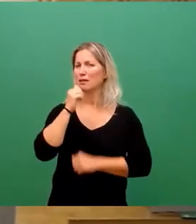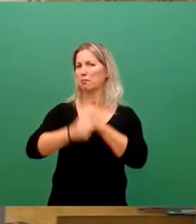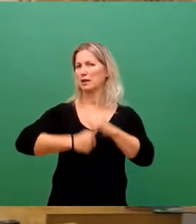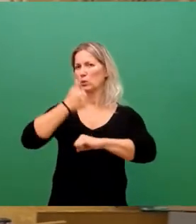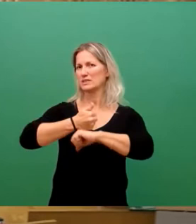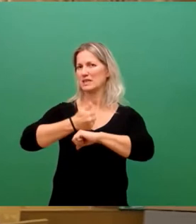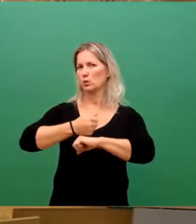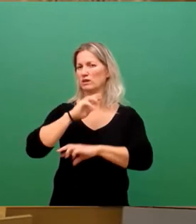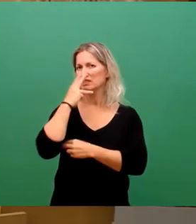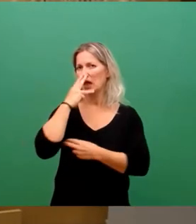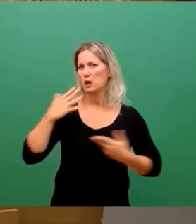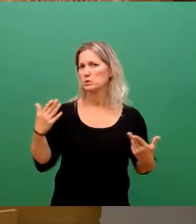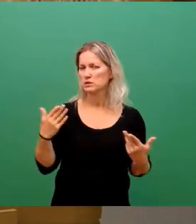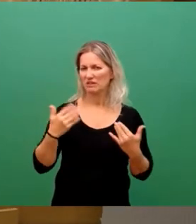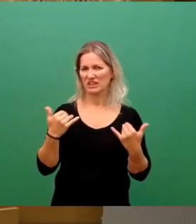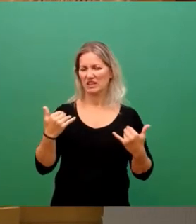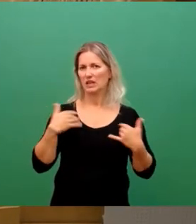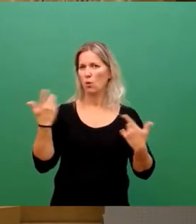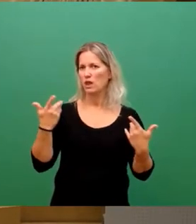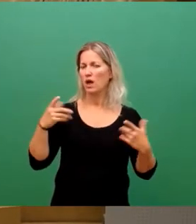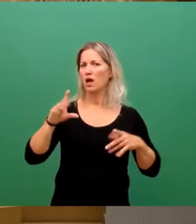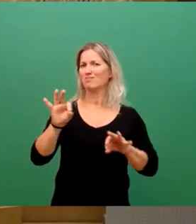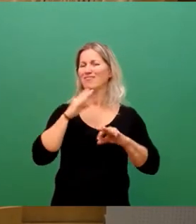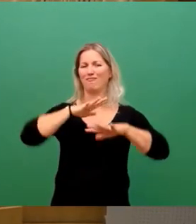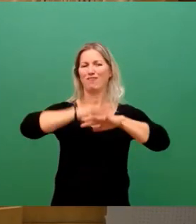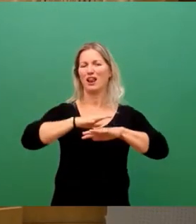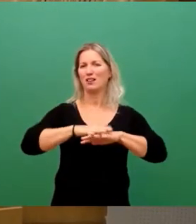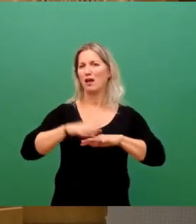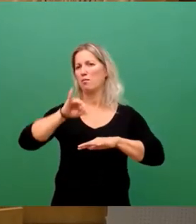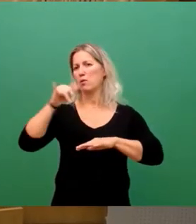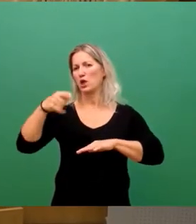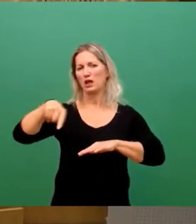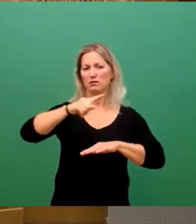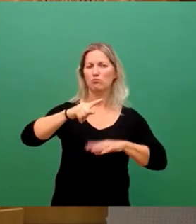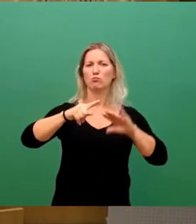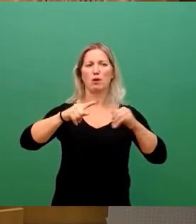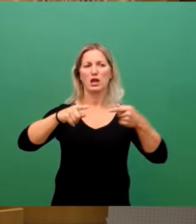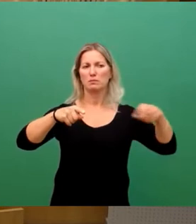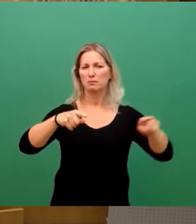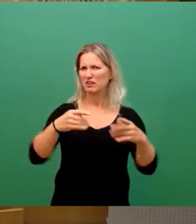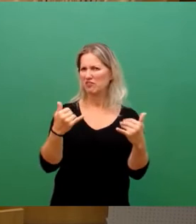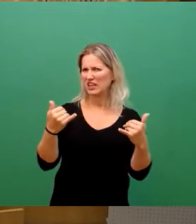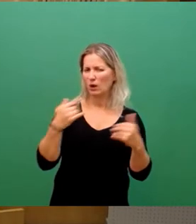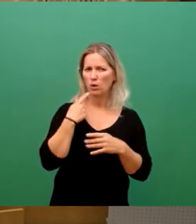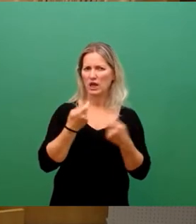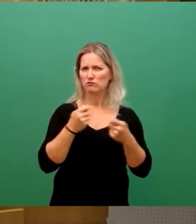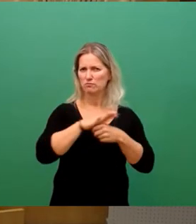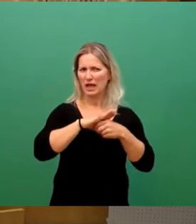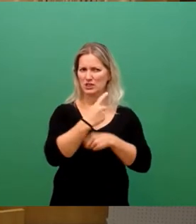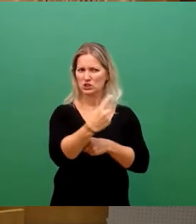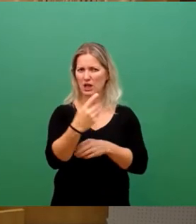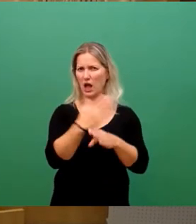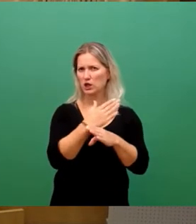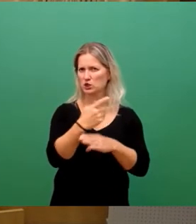was sozusagen der Filter ist, durch den das gelaufen ist oder wird das in den Geschäftsbereichen quasi einzeln entschieden? Es gibt hier erstmal